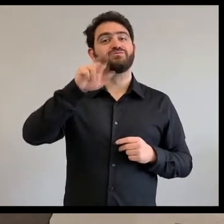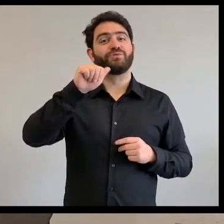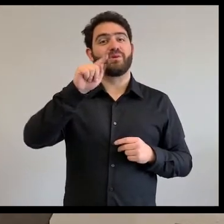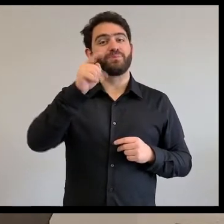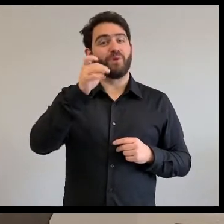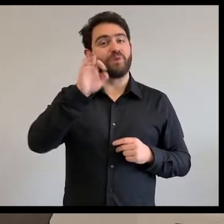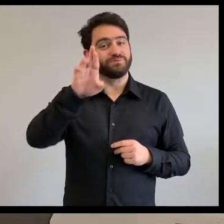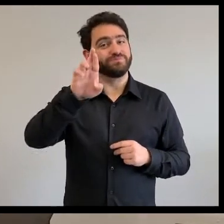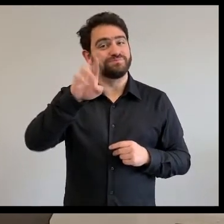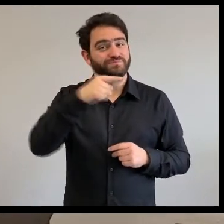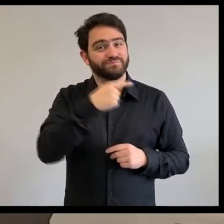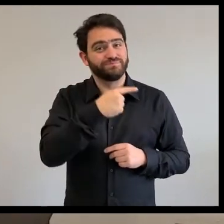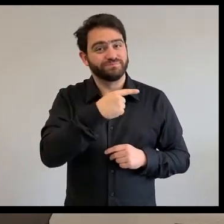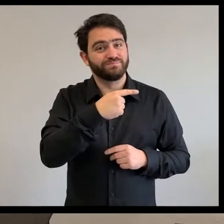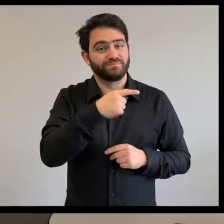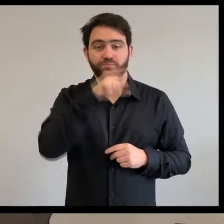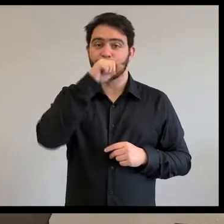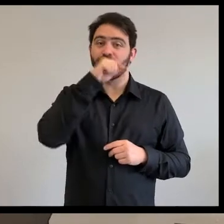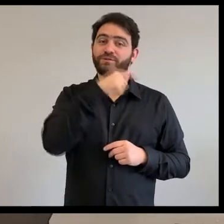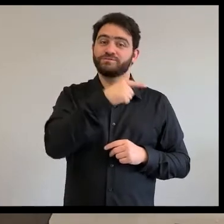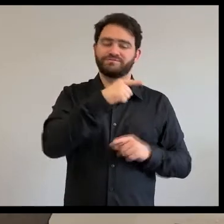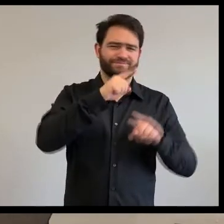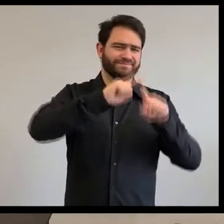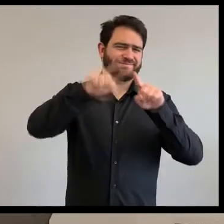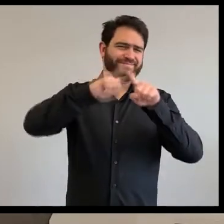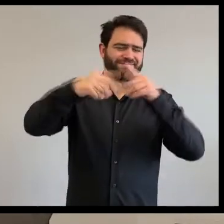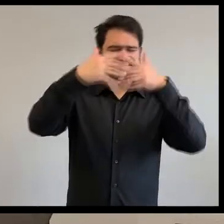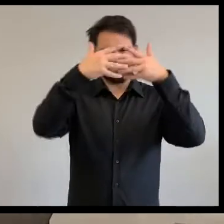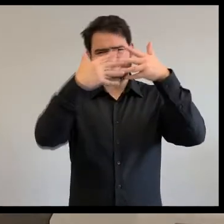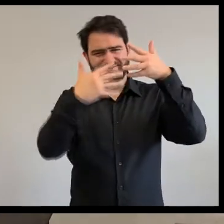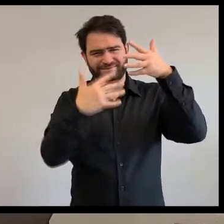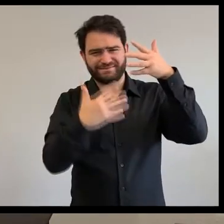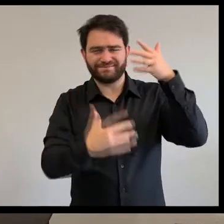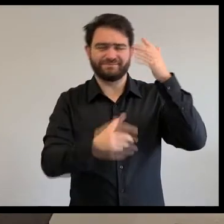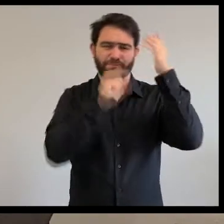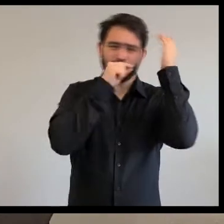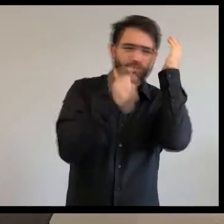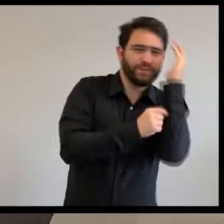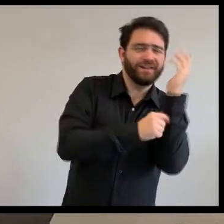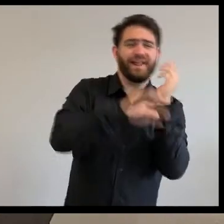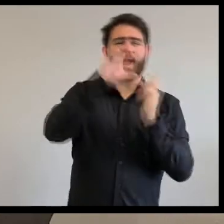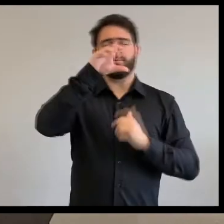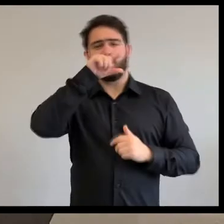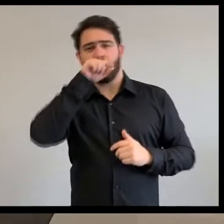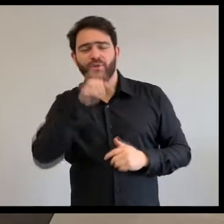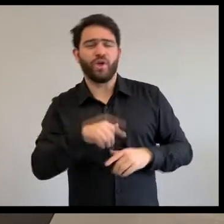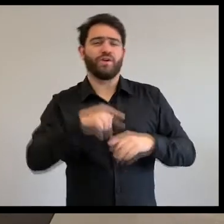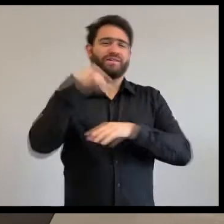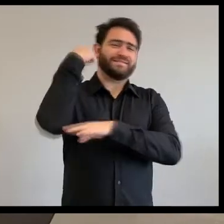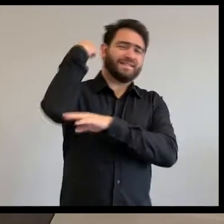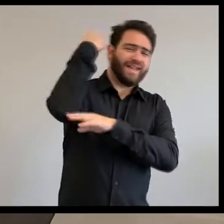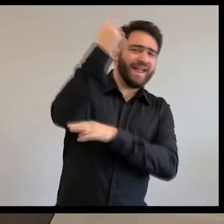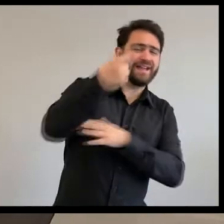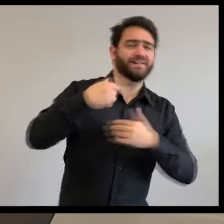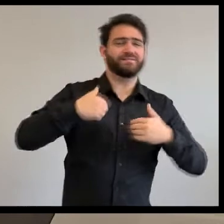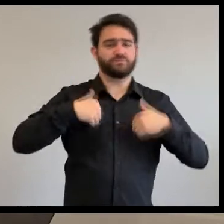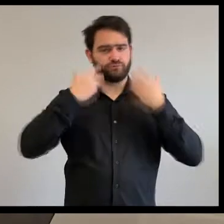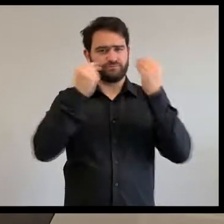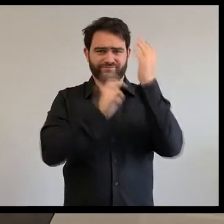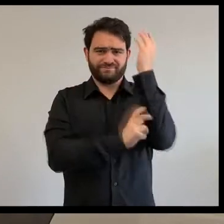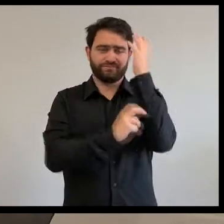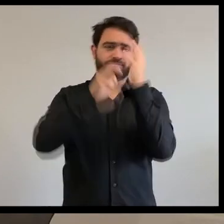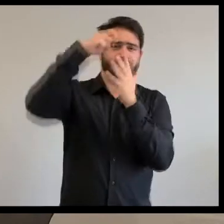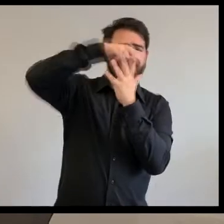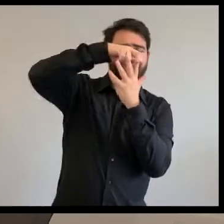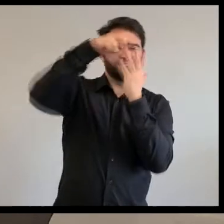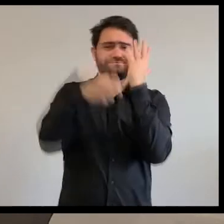l'Équateur. Il y a des colibri qui vit dans la forêt. Il y a aussi des colibri qui vit très haut dans les montagnes. Et ça, c'est pour